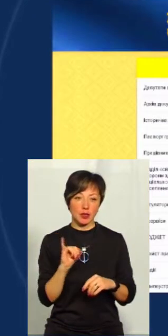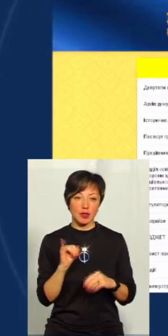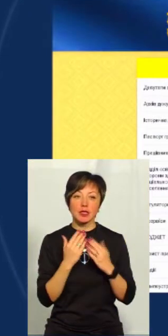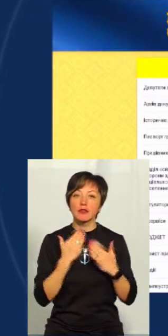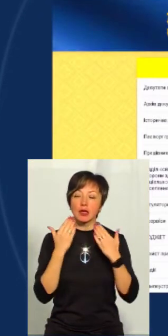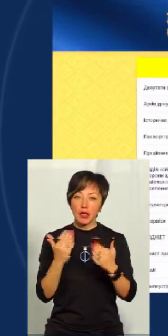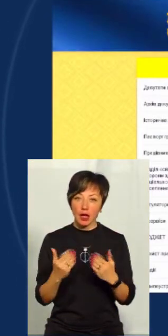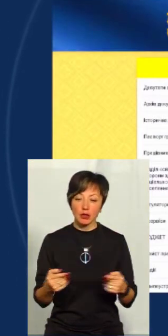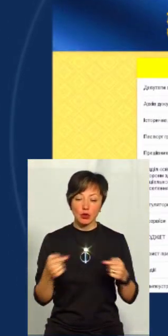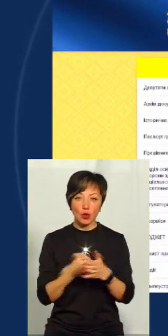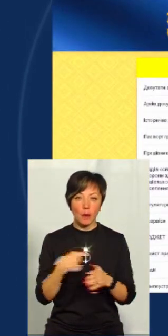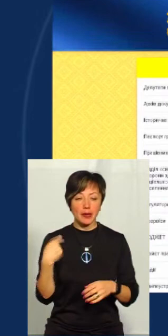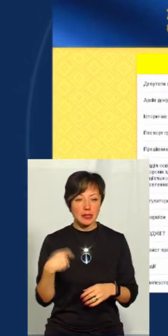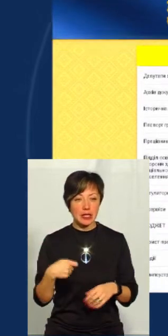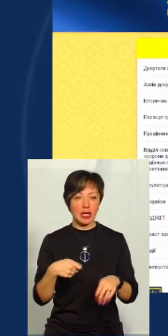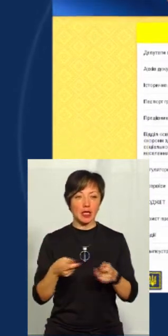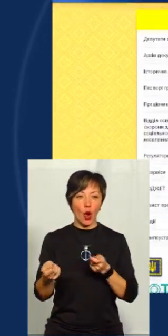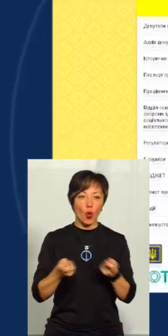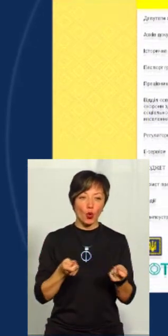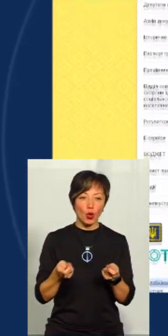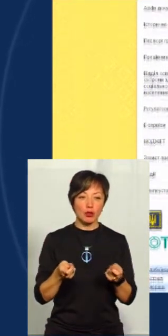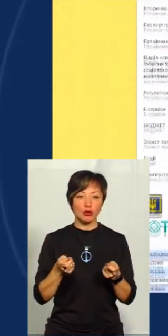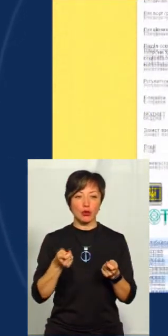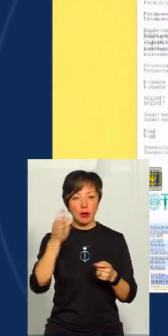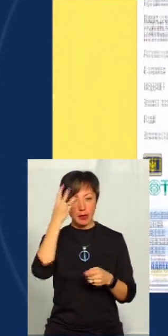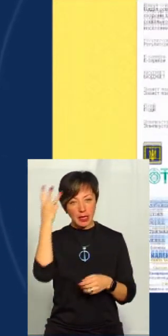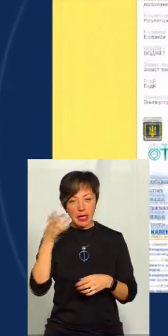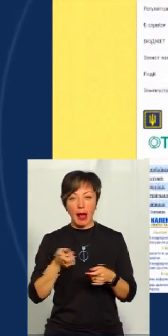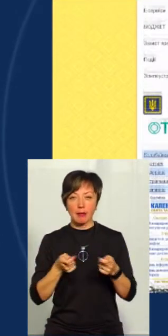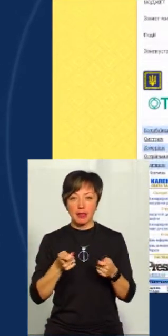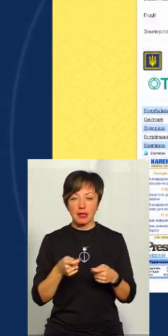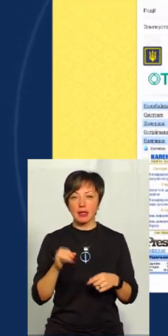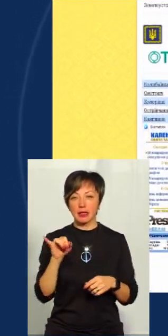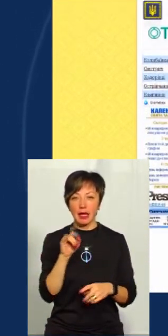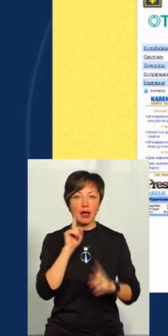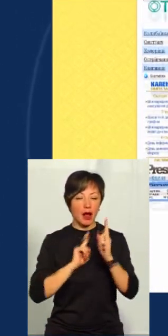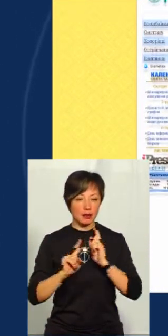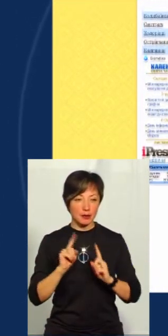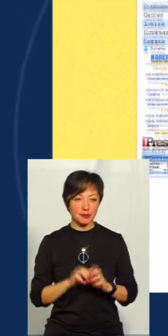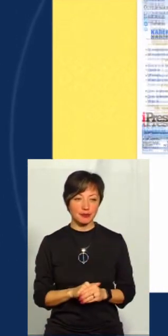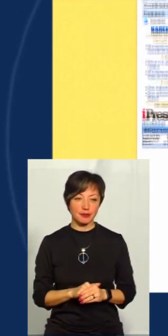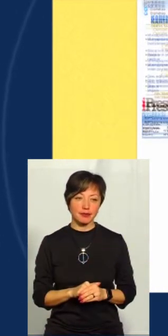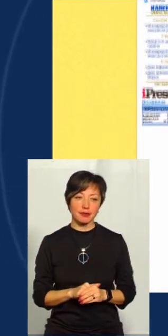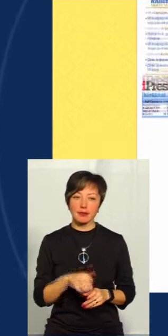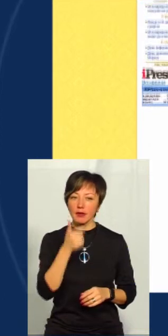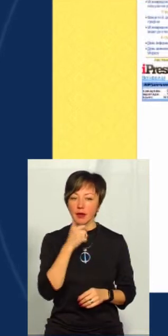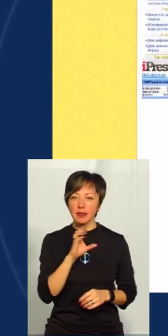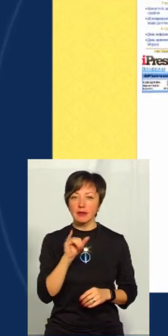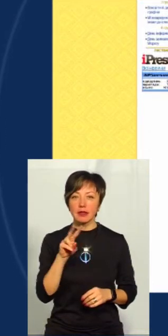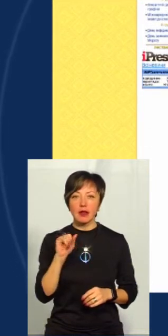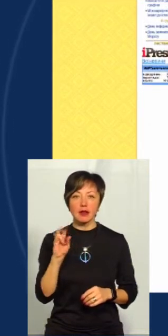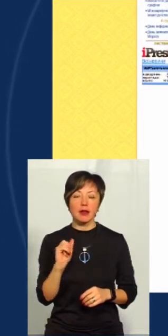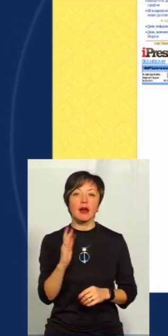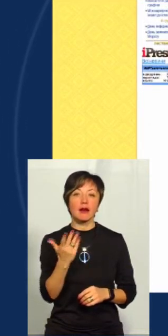зверталися якраз і до президента, до уряду, і до Хмельницької обласної державної адміністрації, і обласної ради. Пані Светлано, як